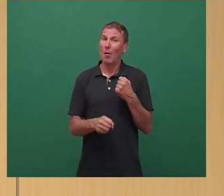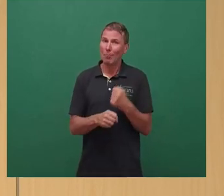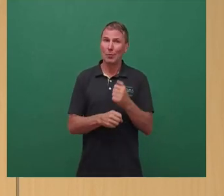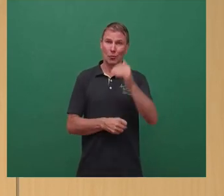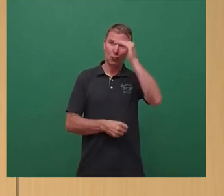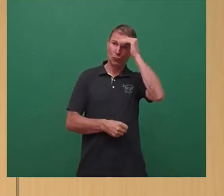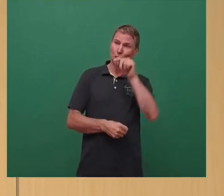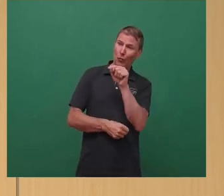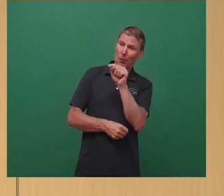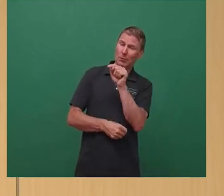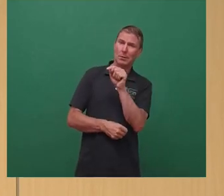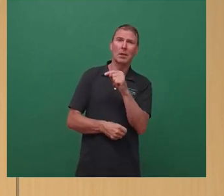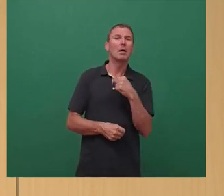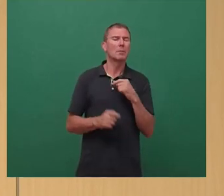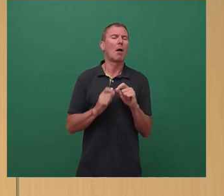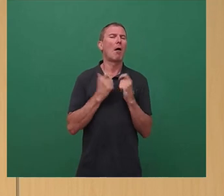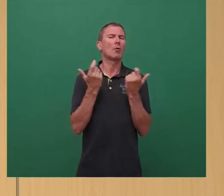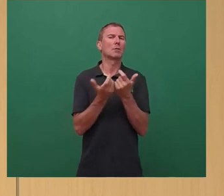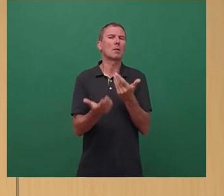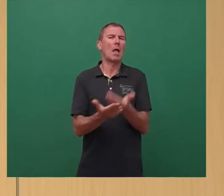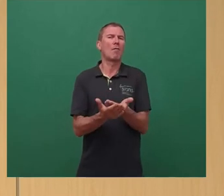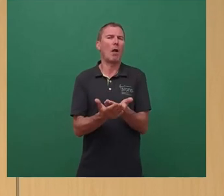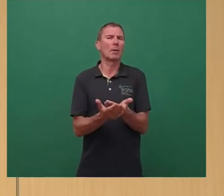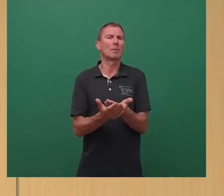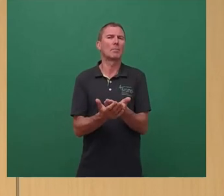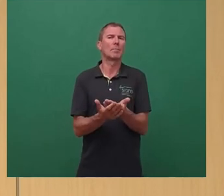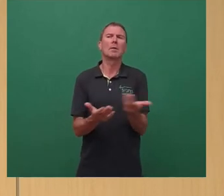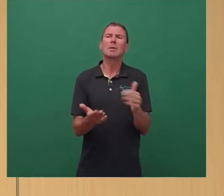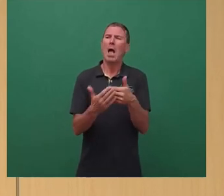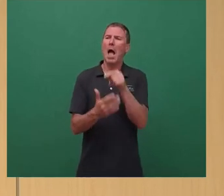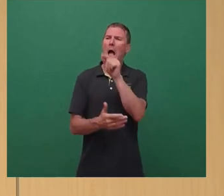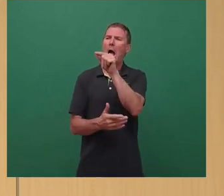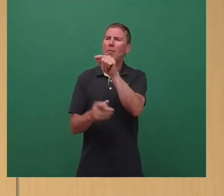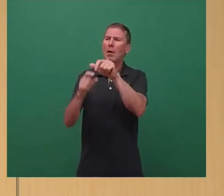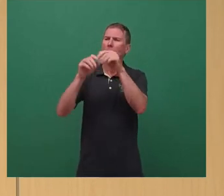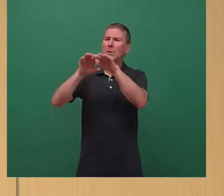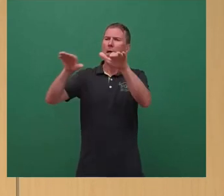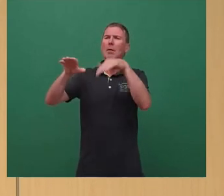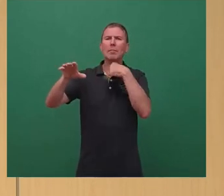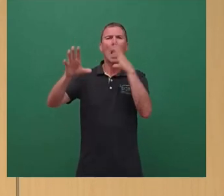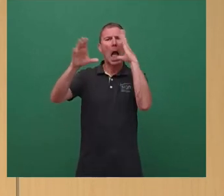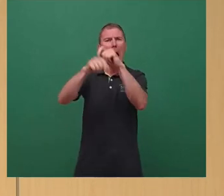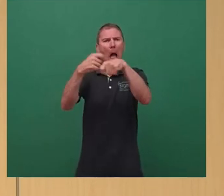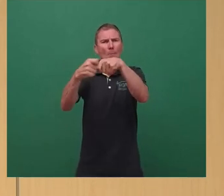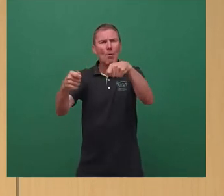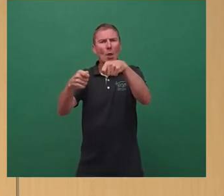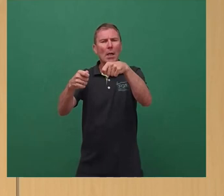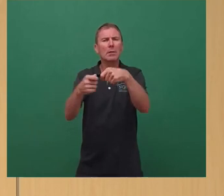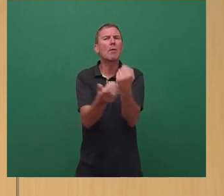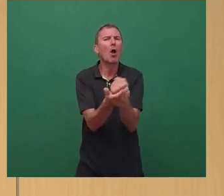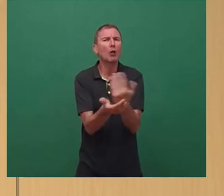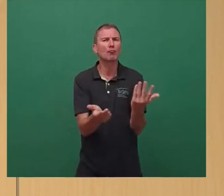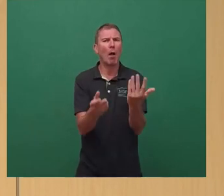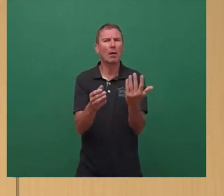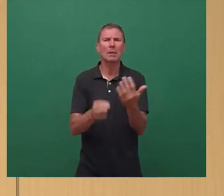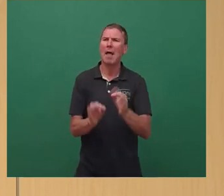auch das ist unsere Aufgabe als Konzern, wo können wir Aufgaben in der Konzernebene bündeln und damit viel günstiger